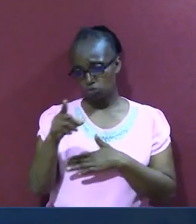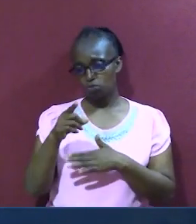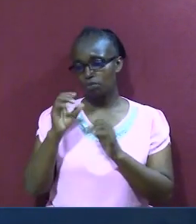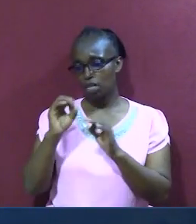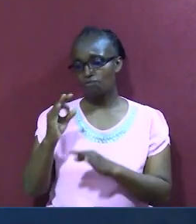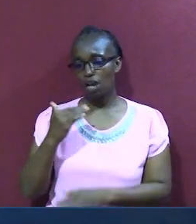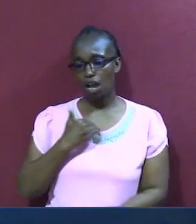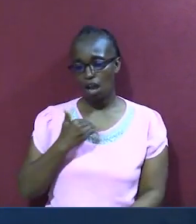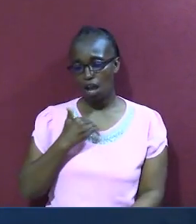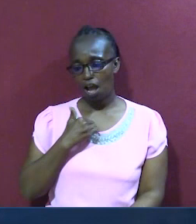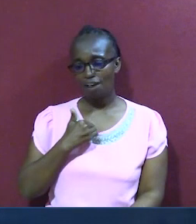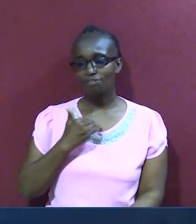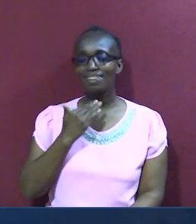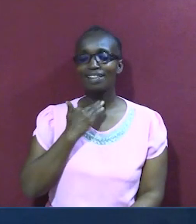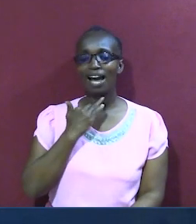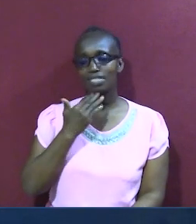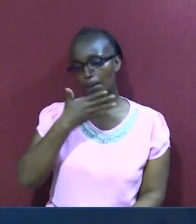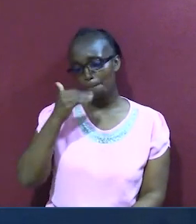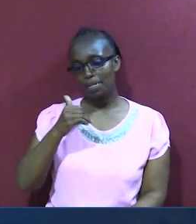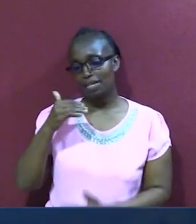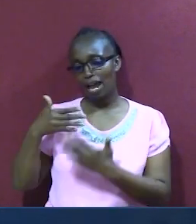maana ufanyayo hivyo,